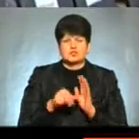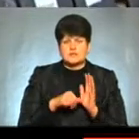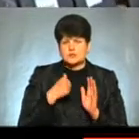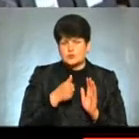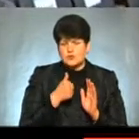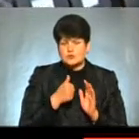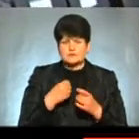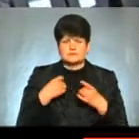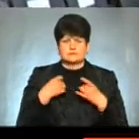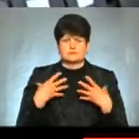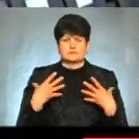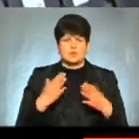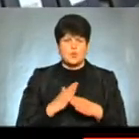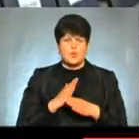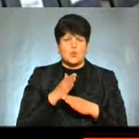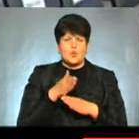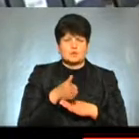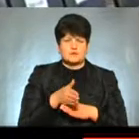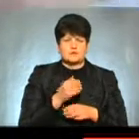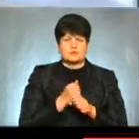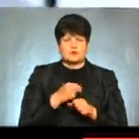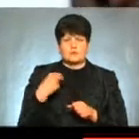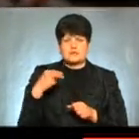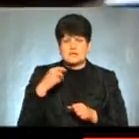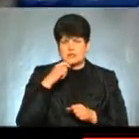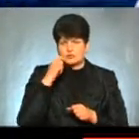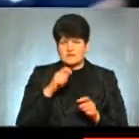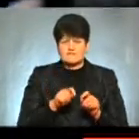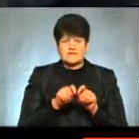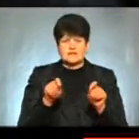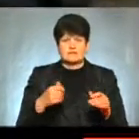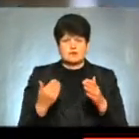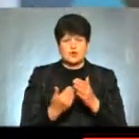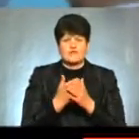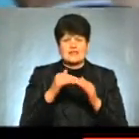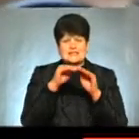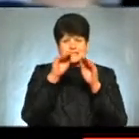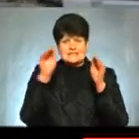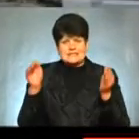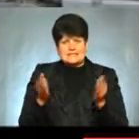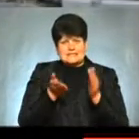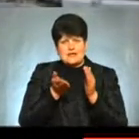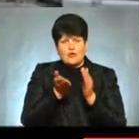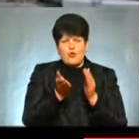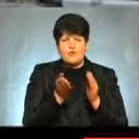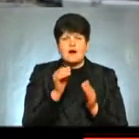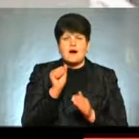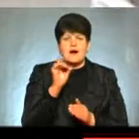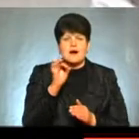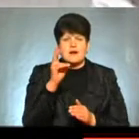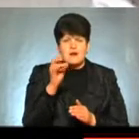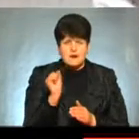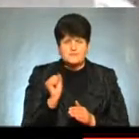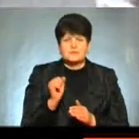-го із урочистостями та гостями від робітників до президента України відкривають новий саркофаг Він відстав назву «Арк», адже саме таку